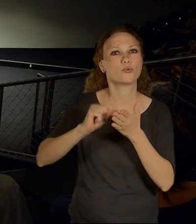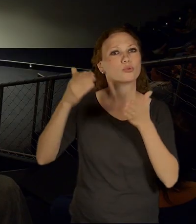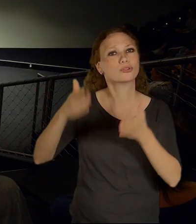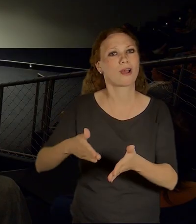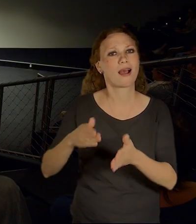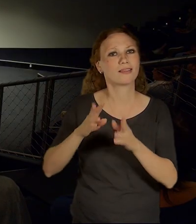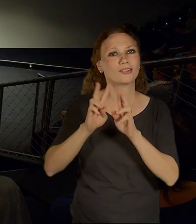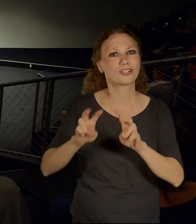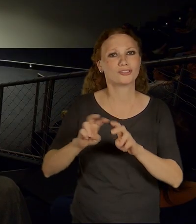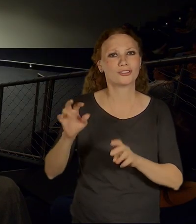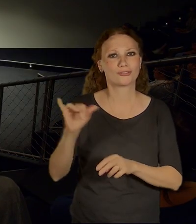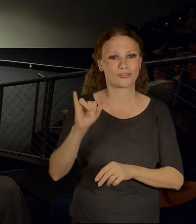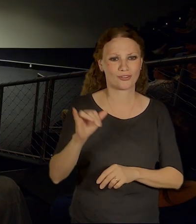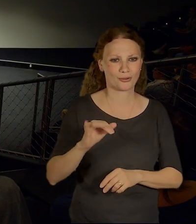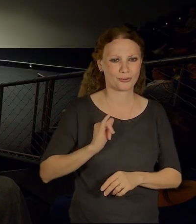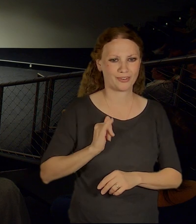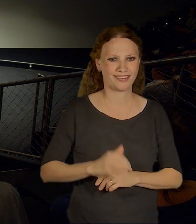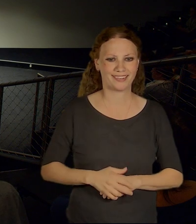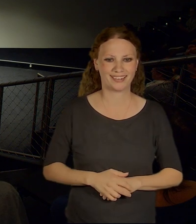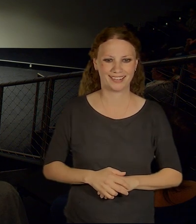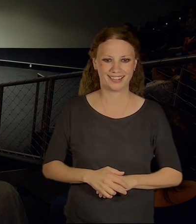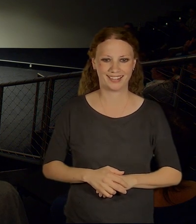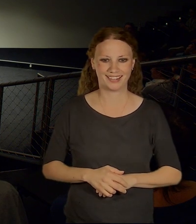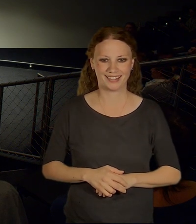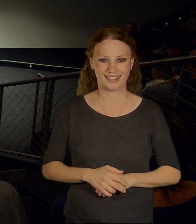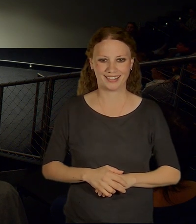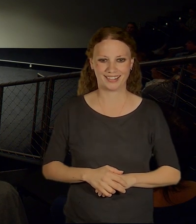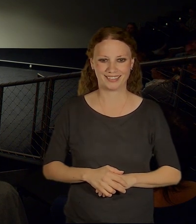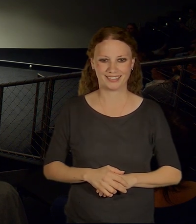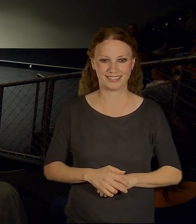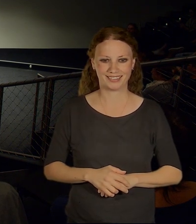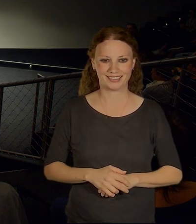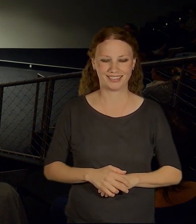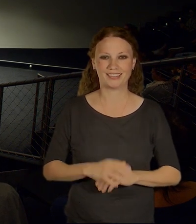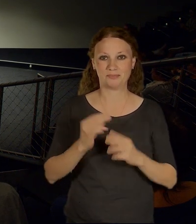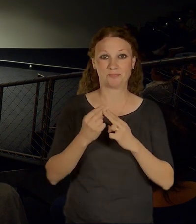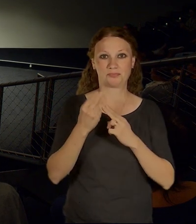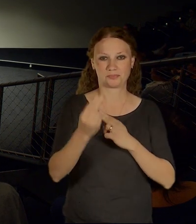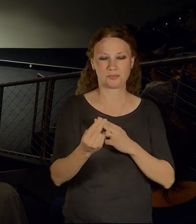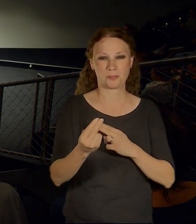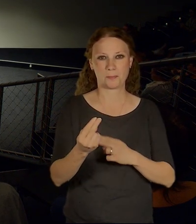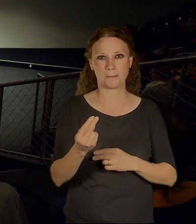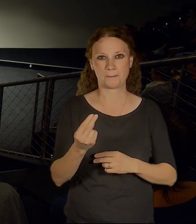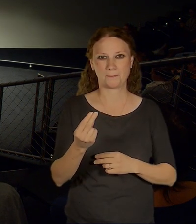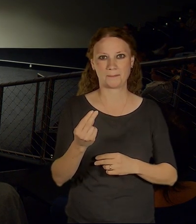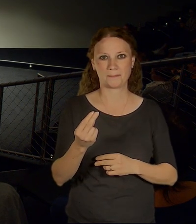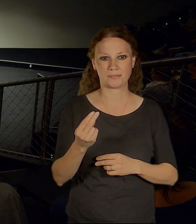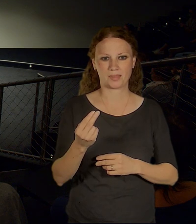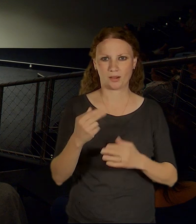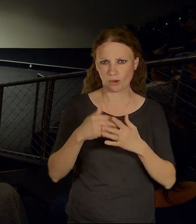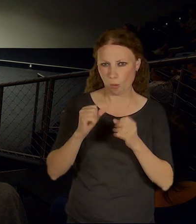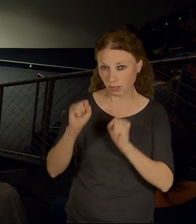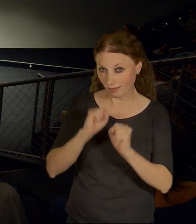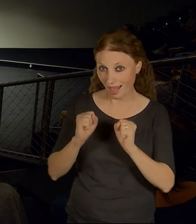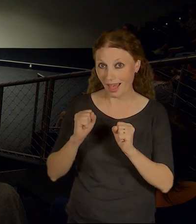Řekl, poprosím mikrofon. Prosím. To jsme, já jsem pověřil... Je to obrana náhodou?